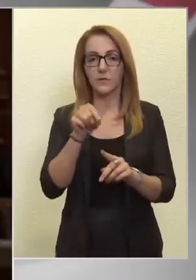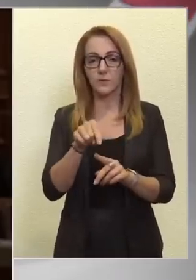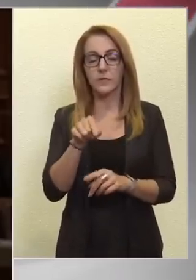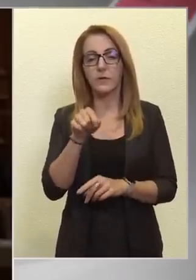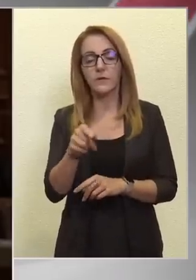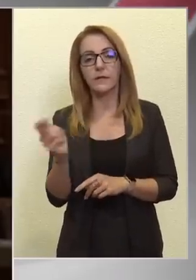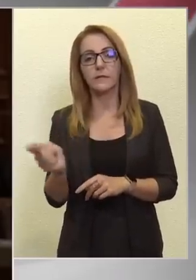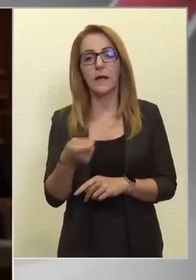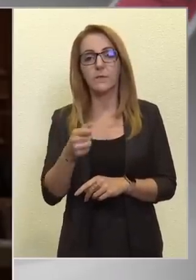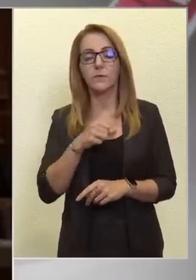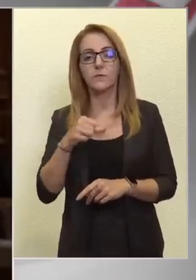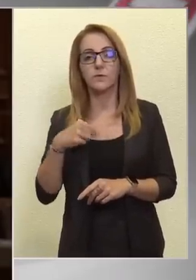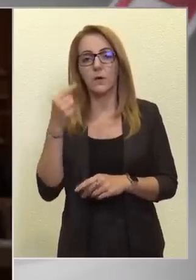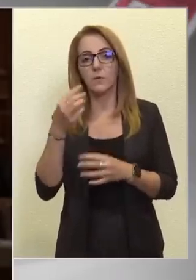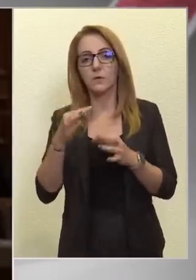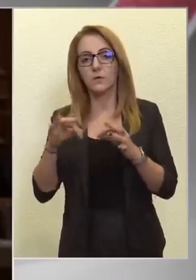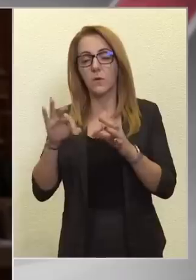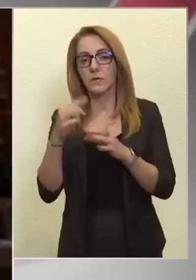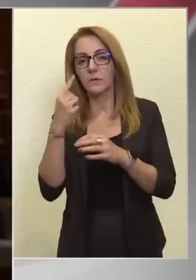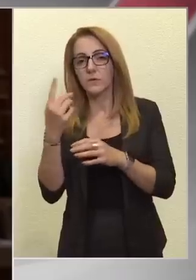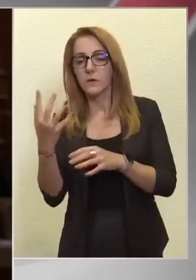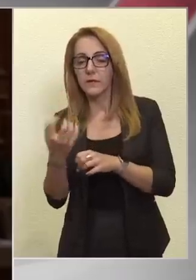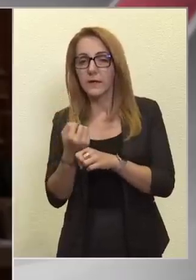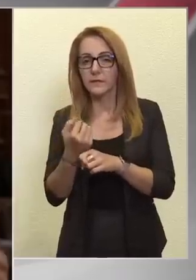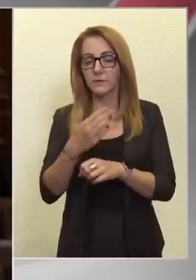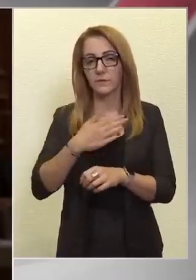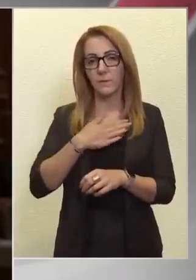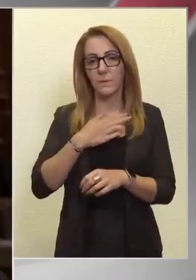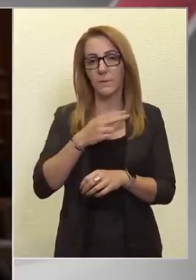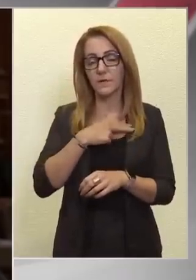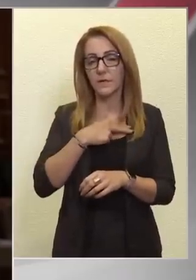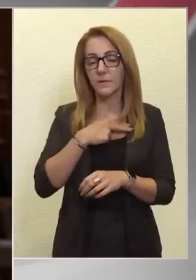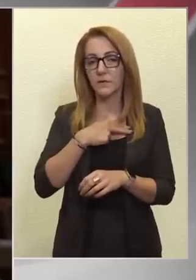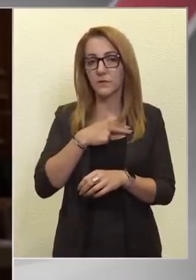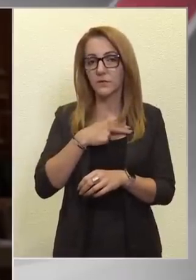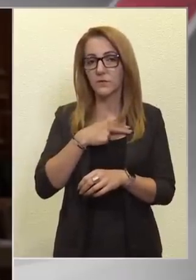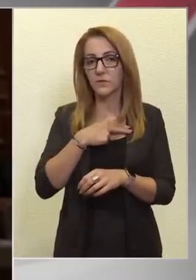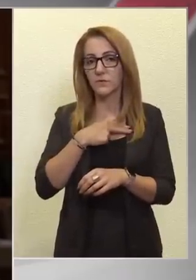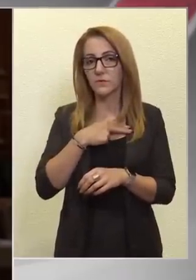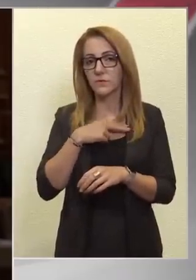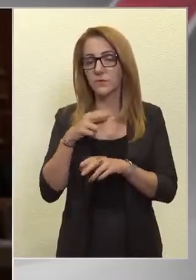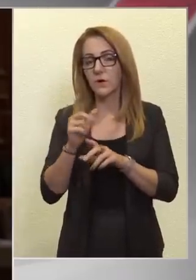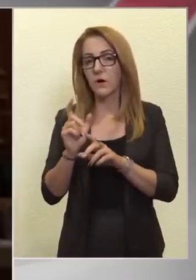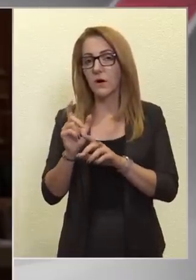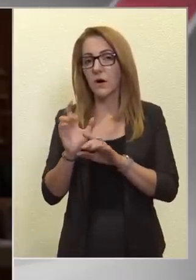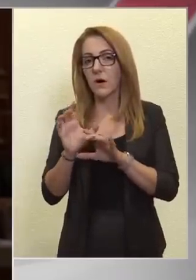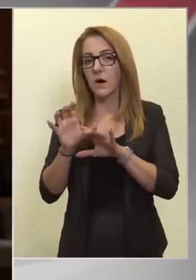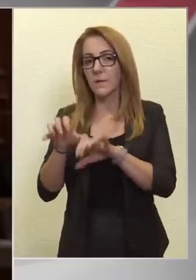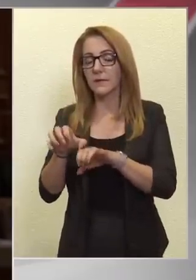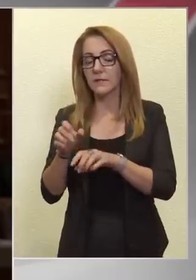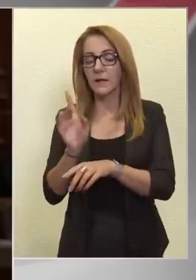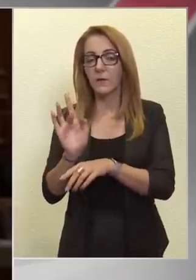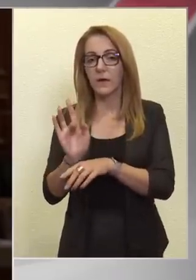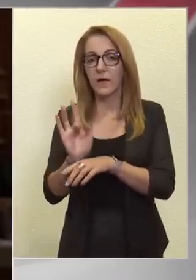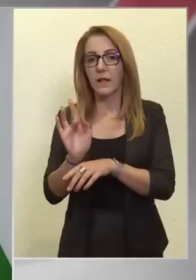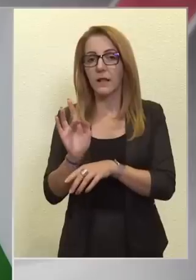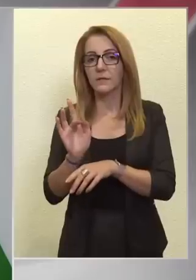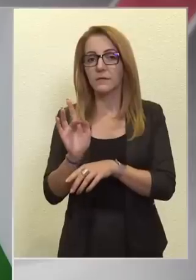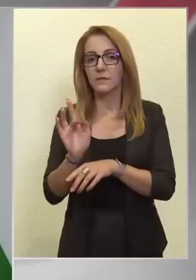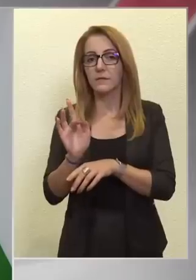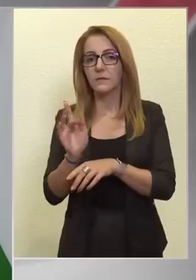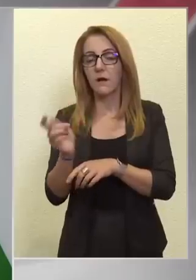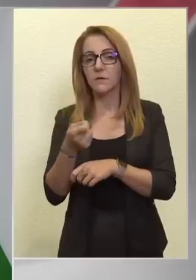Hogy ezt a háború csak Oroszország nyerheti meg, és nem érdemes a megszállók ellen harcoló ukránoknak fegyvert szállítani?